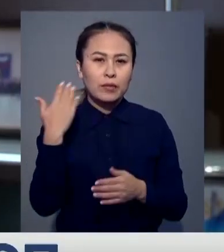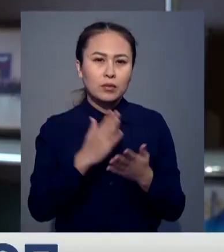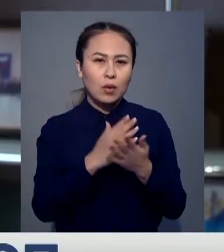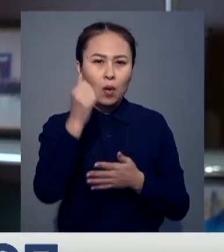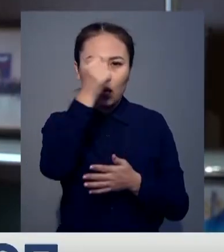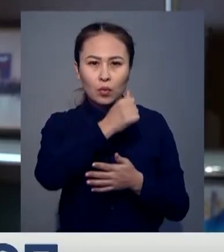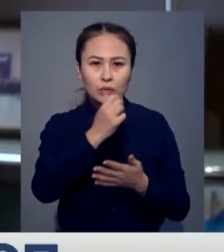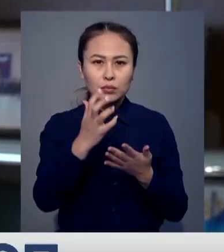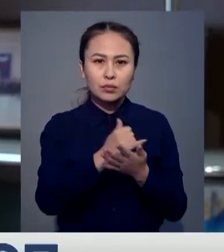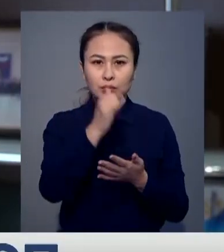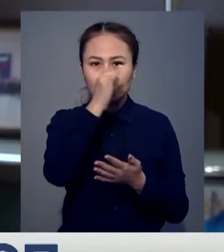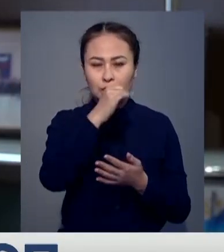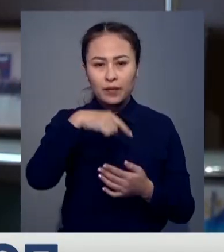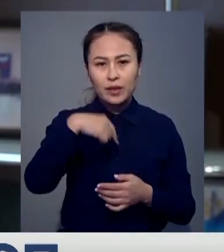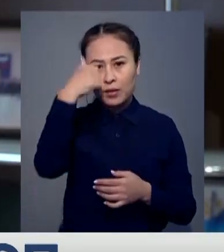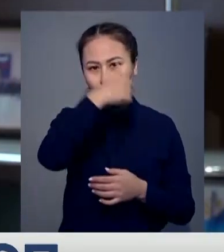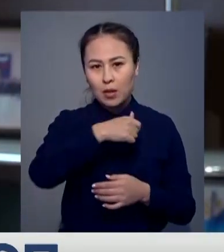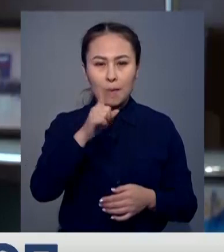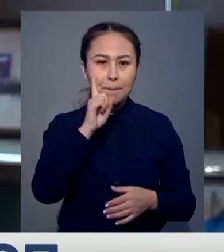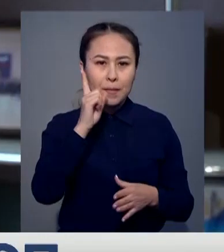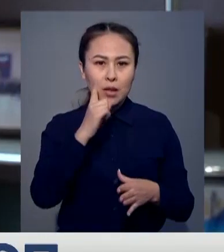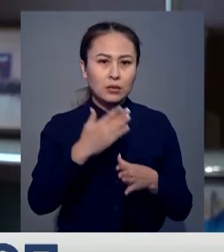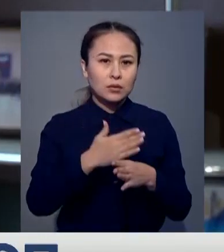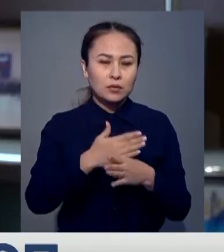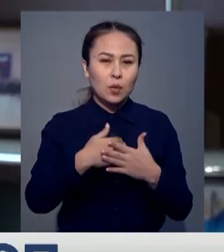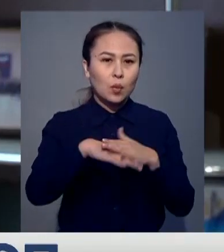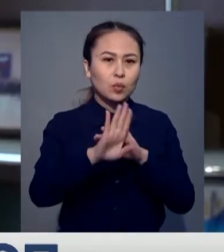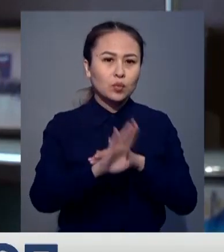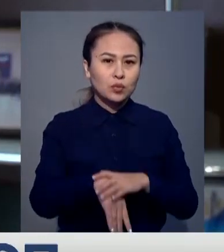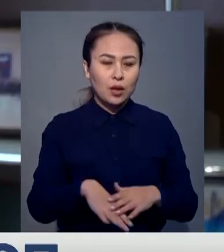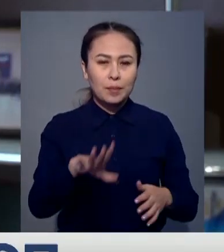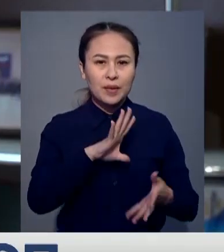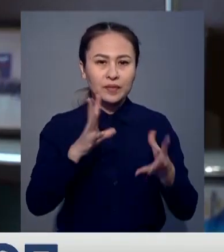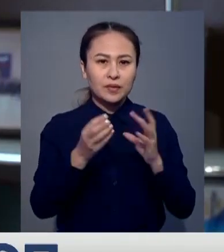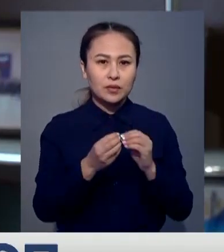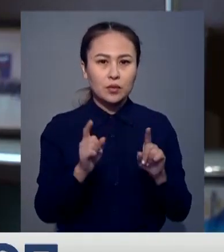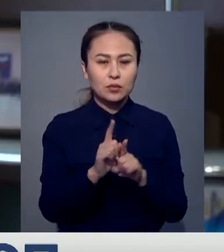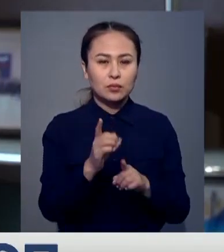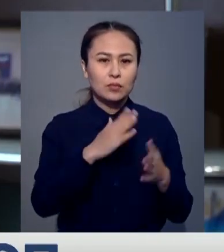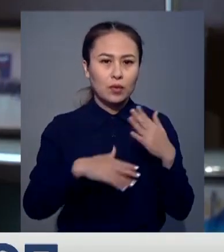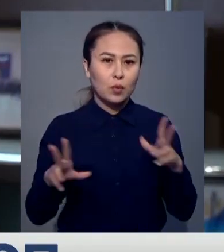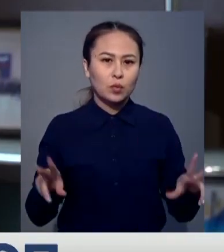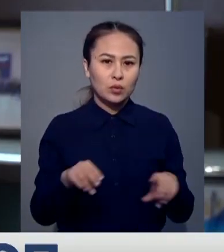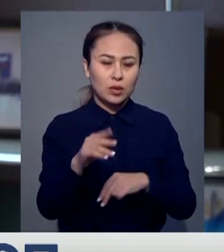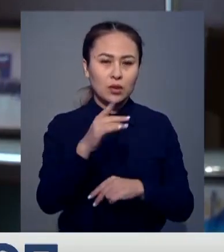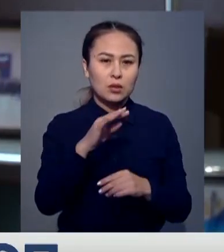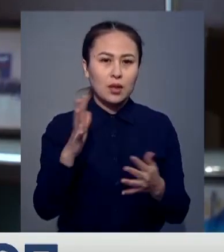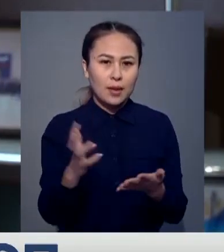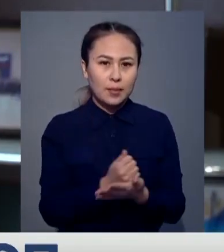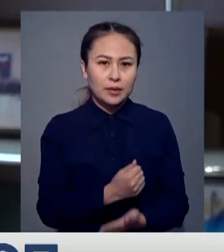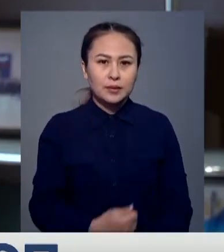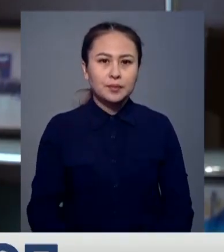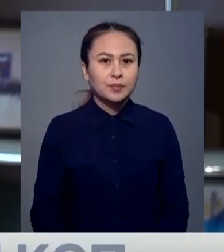табылмағандар бар. Бұл жас өспірімдердің үйден кетіп қалған жағдайы көп түркелді. Қуанышымызға орай бәрі аман есен табылды.